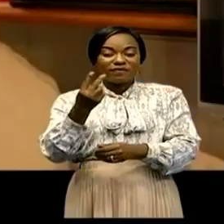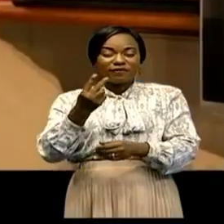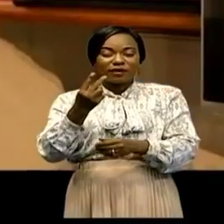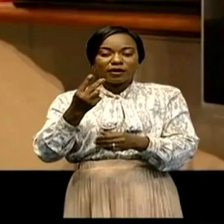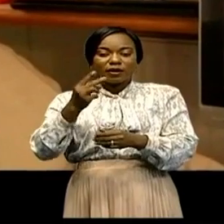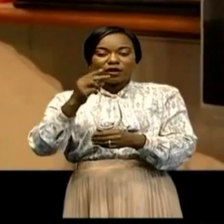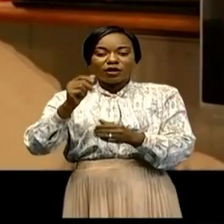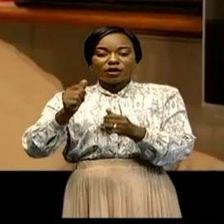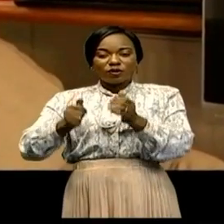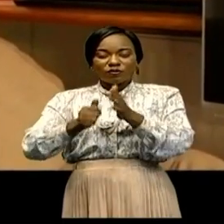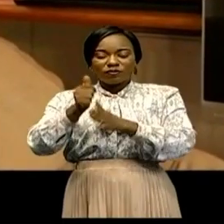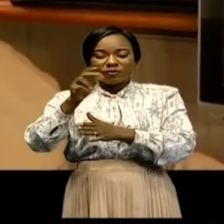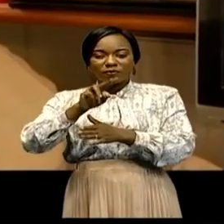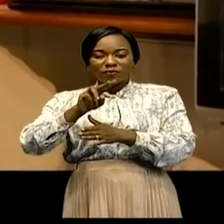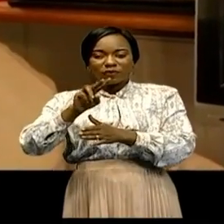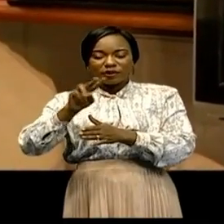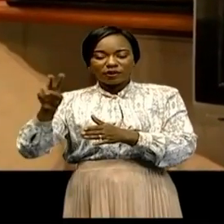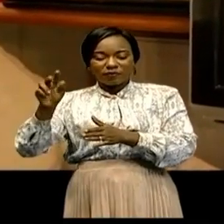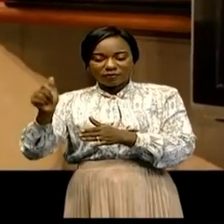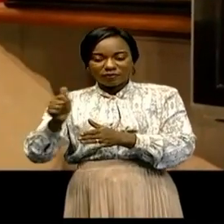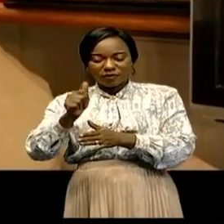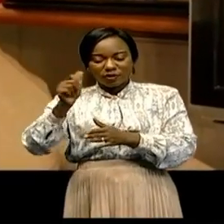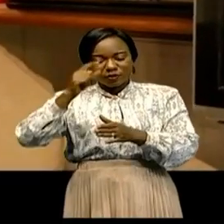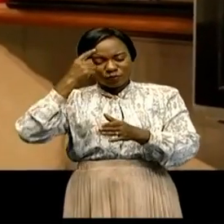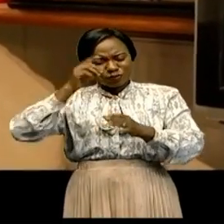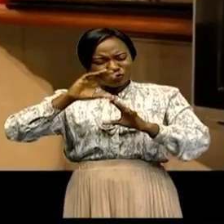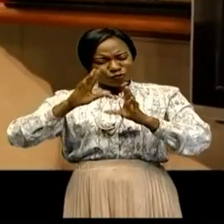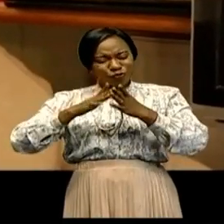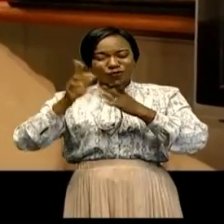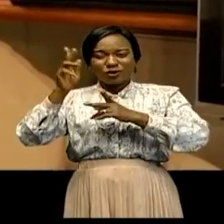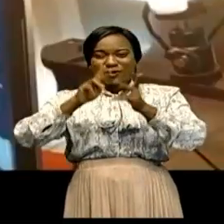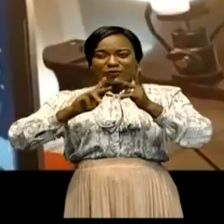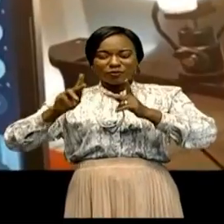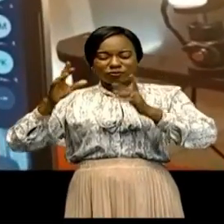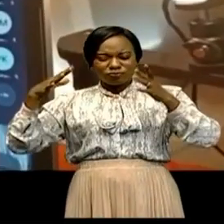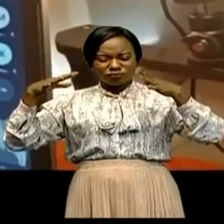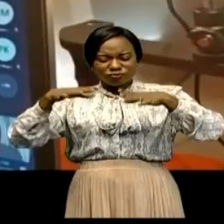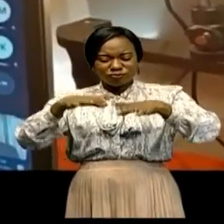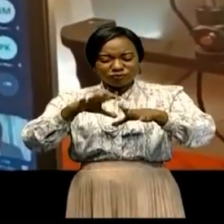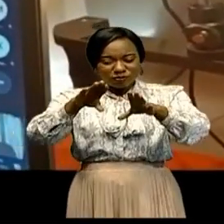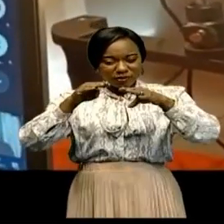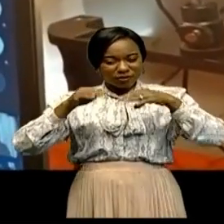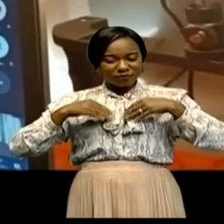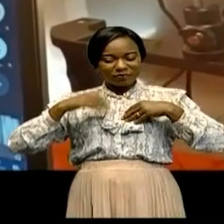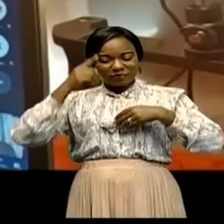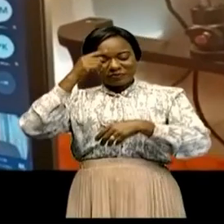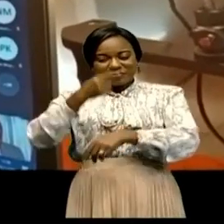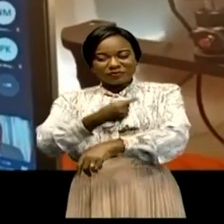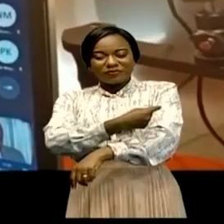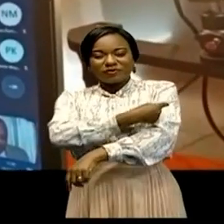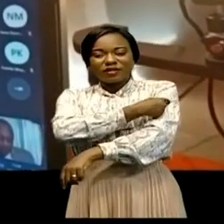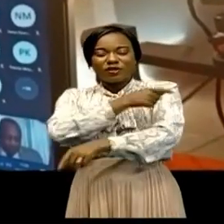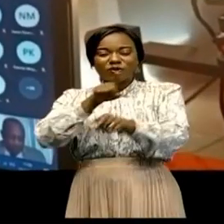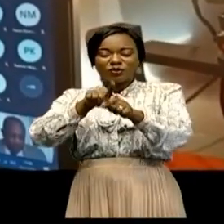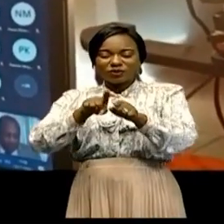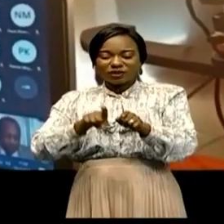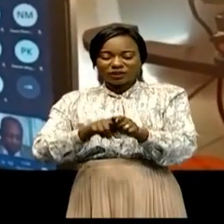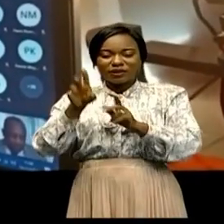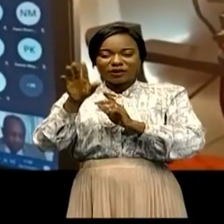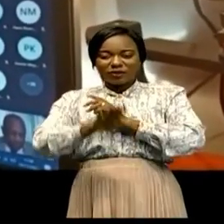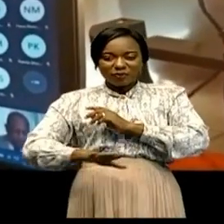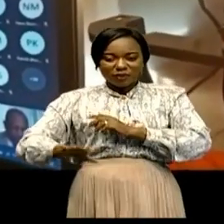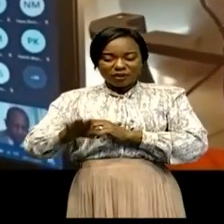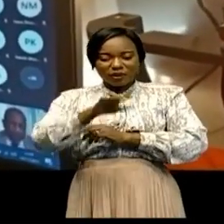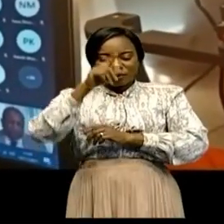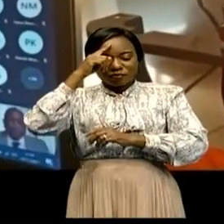renforcer la campagne pour que tous les compatriotes puissent prendre leur vaccin et permettre ainsi au pays d'atteindre l